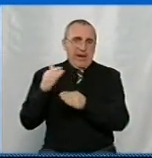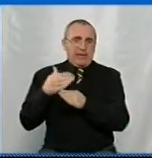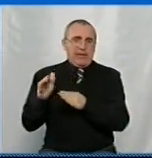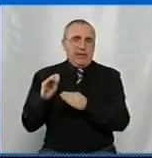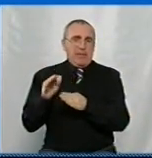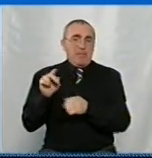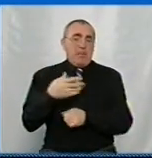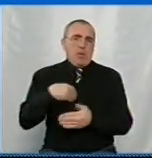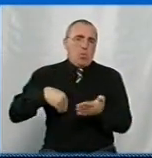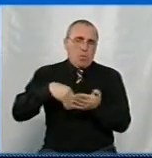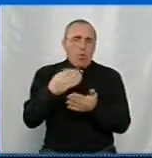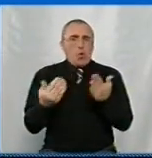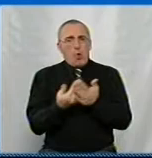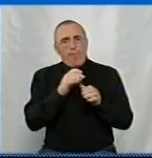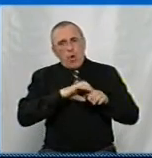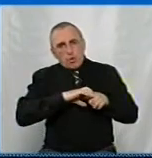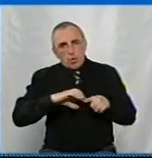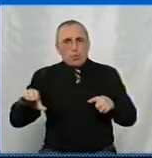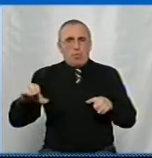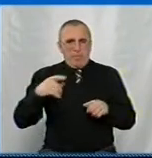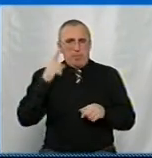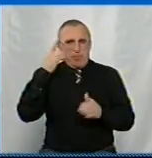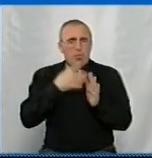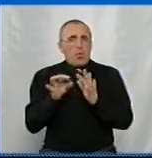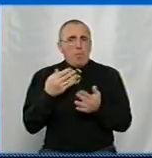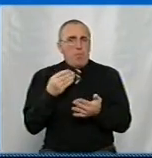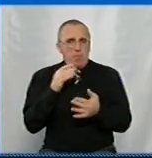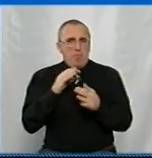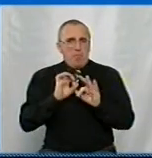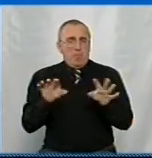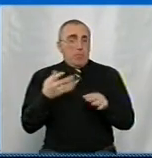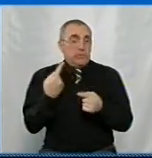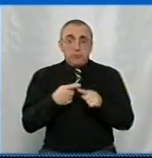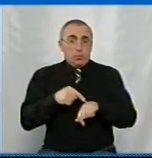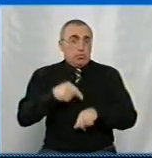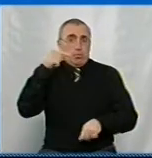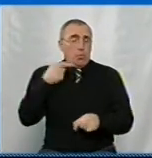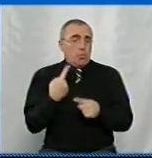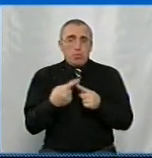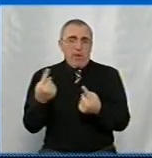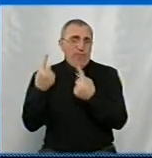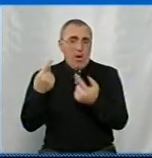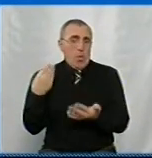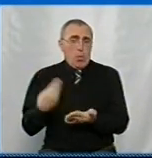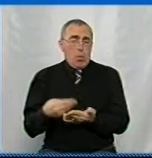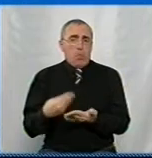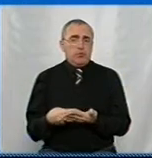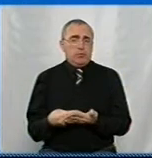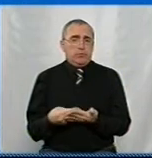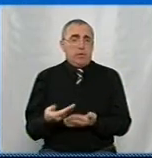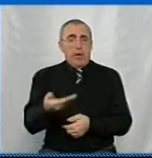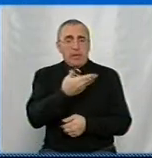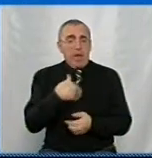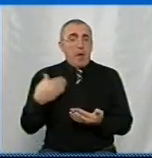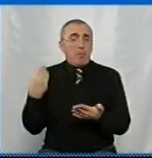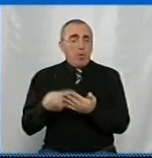Ми б купили там нові труби. Тобто, розумієте, ось про що мова? Чи все ж таки... Та це суттєві гроші, це дуже великі гроші. Нам